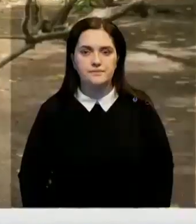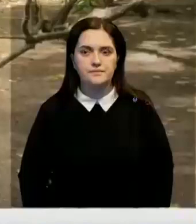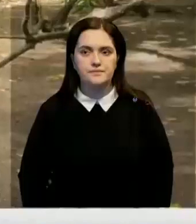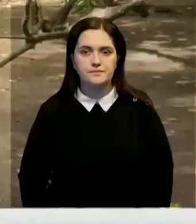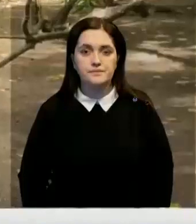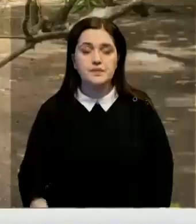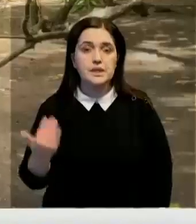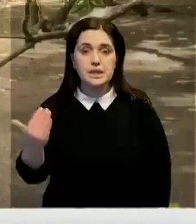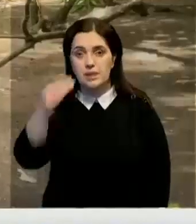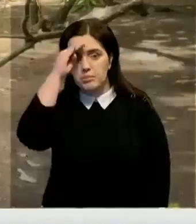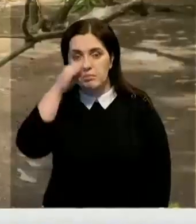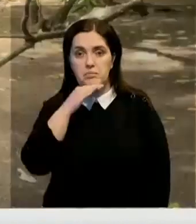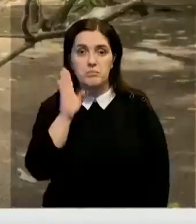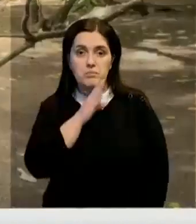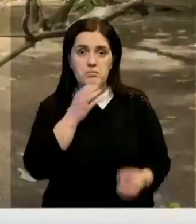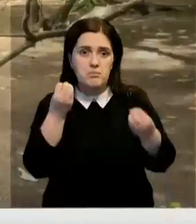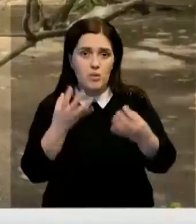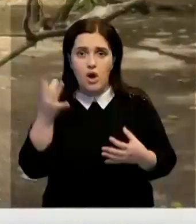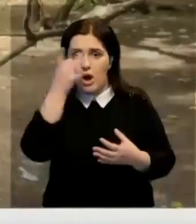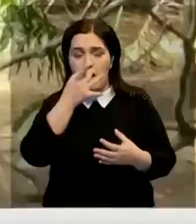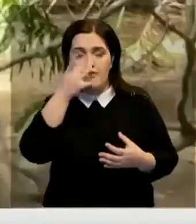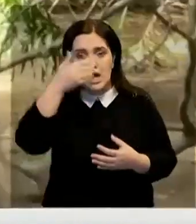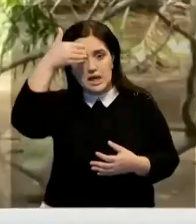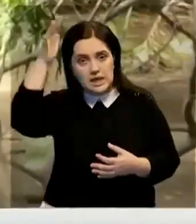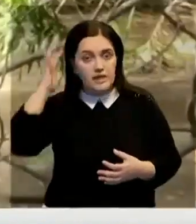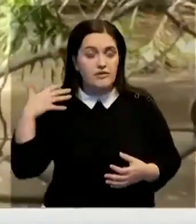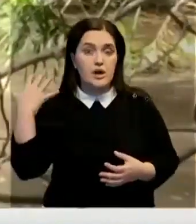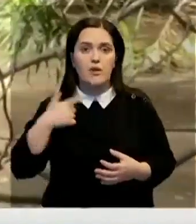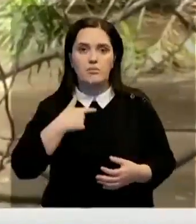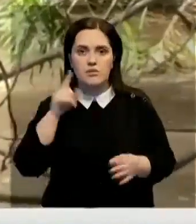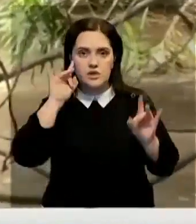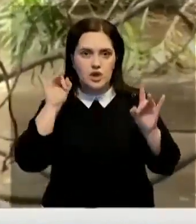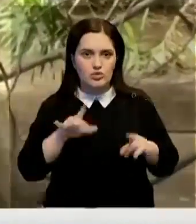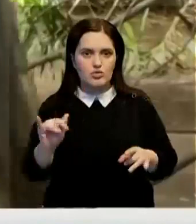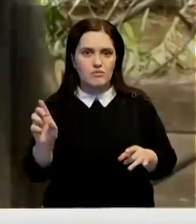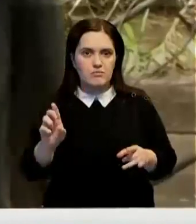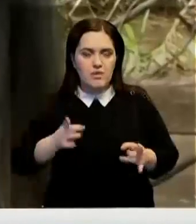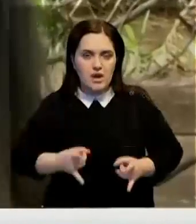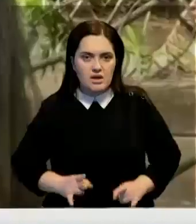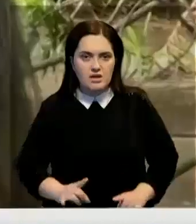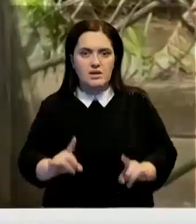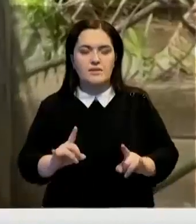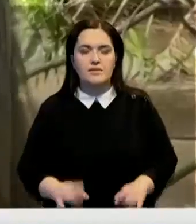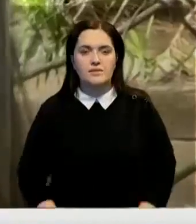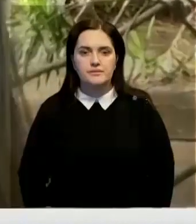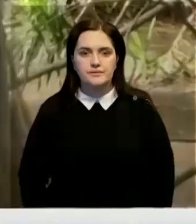Их родители – обычные африканские львы, и мы никак не ожидали, что у них родятся белые львята.